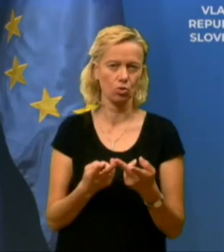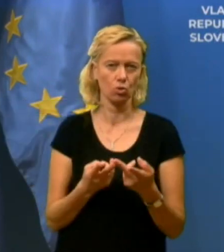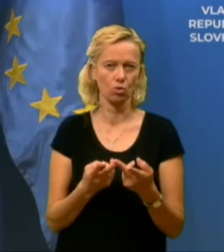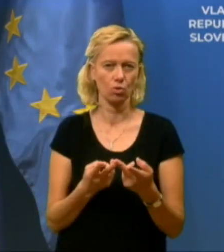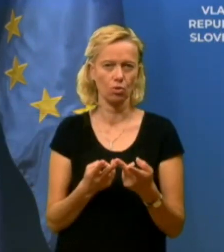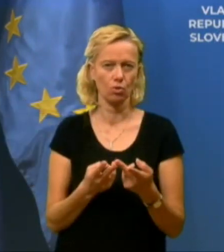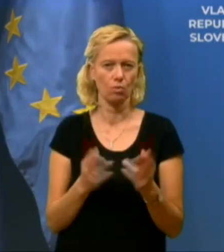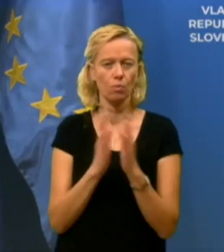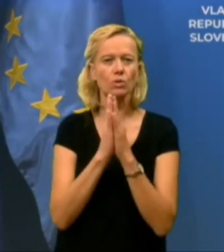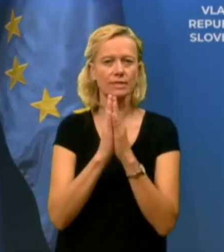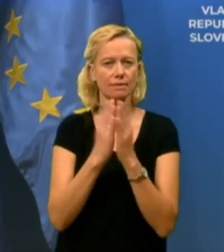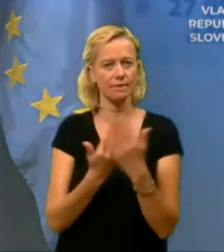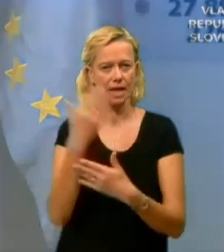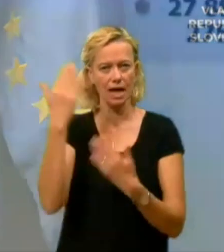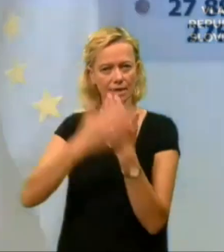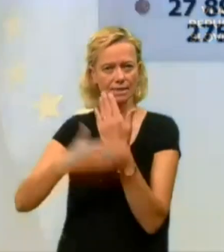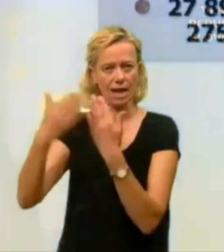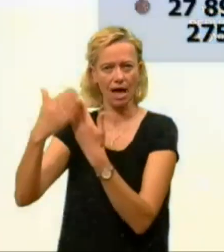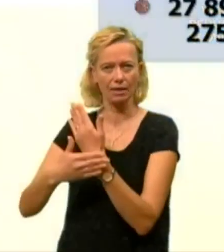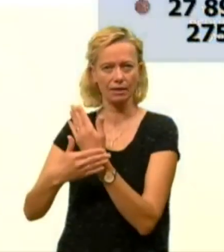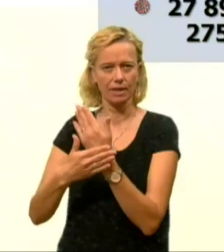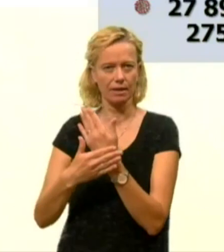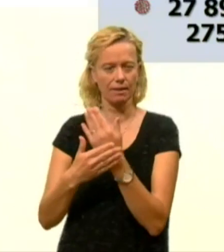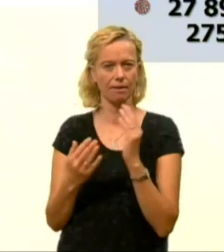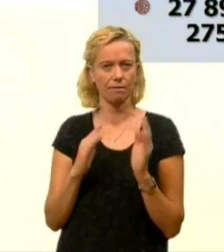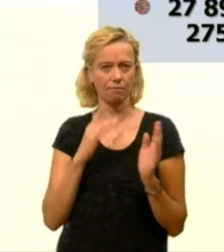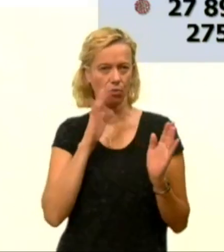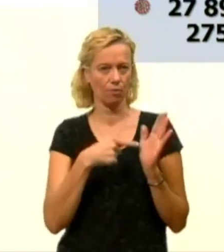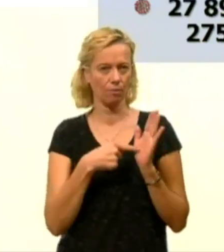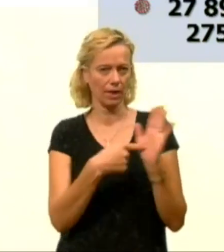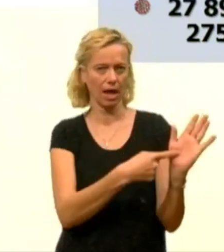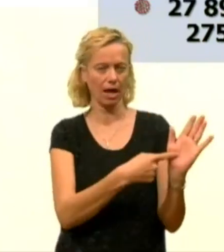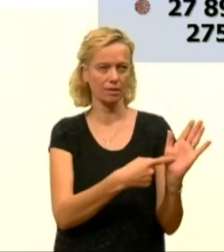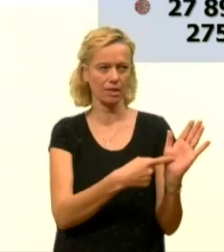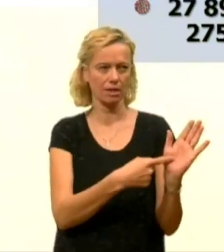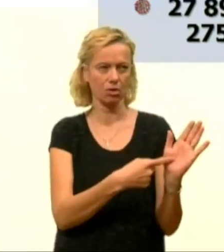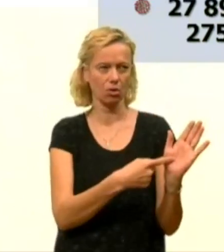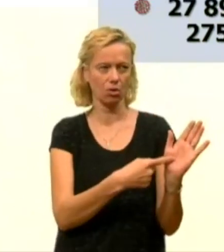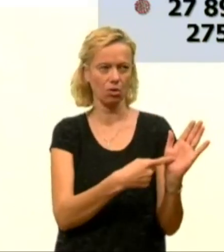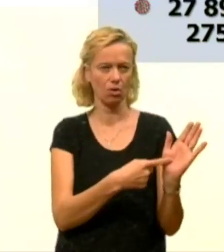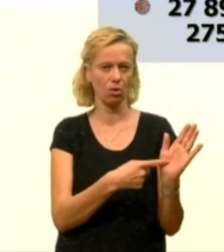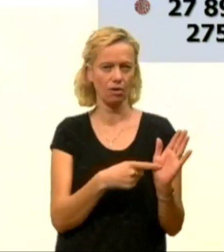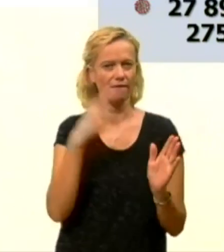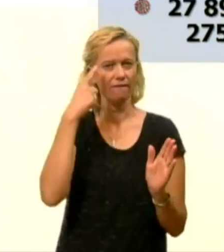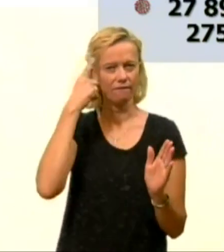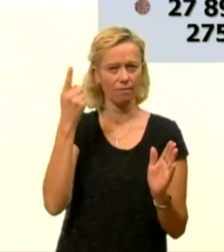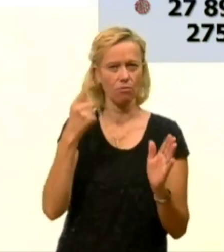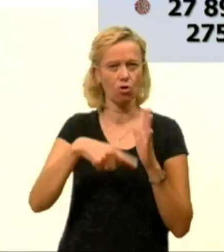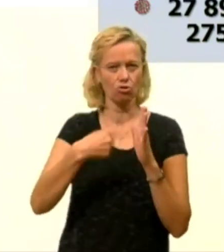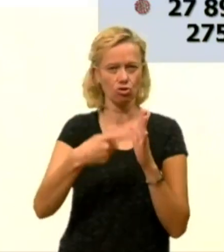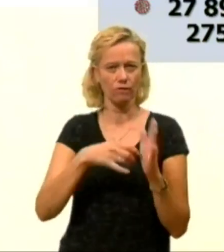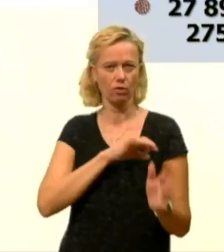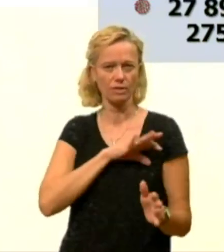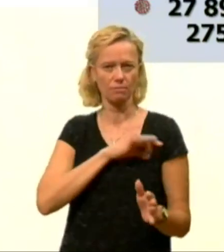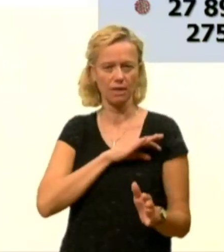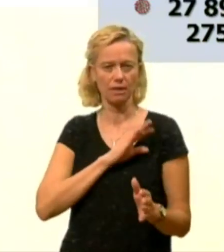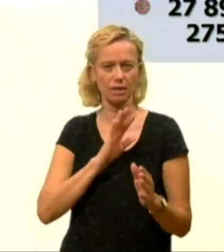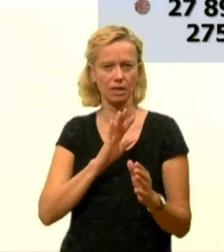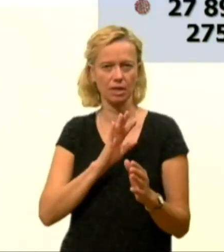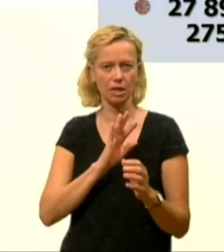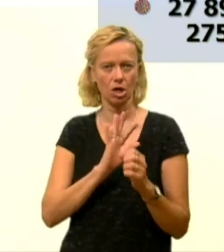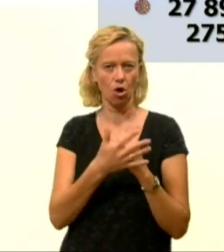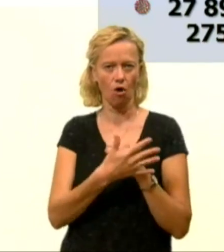Slajde, če lahko imamo prikazane takole, vemo, da število smrti COVID-a se po